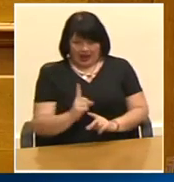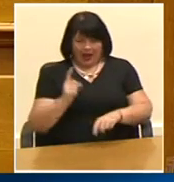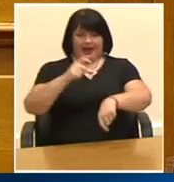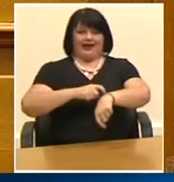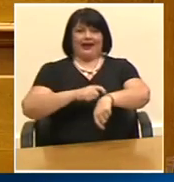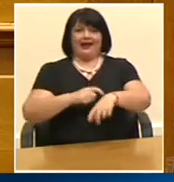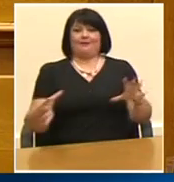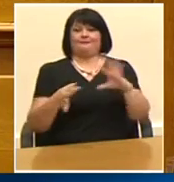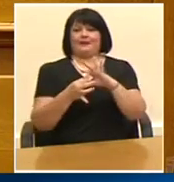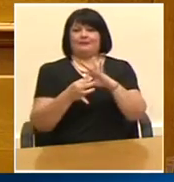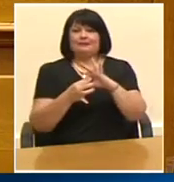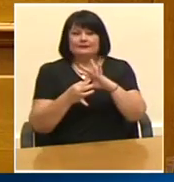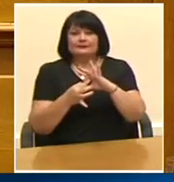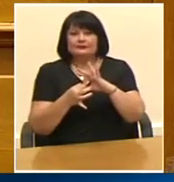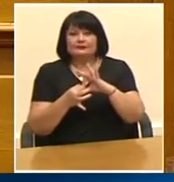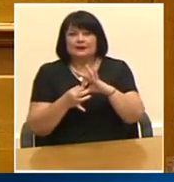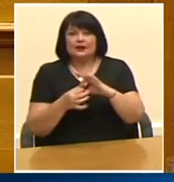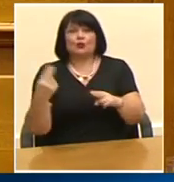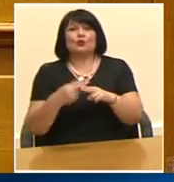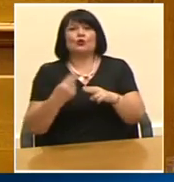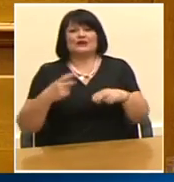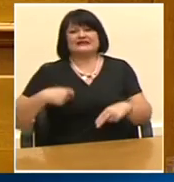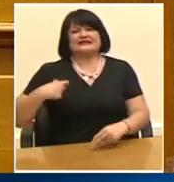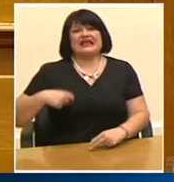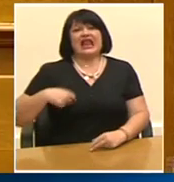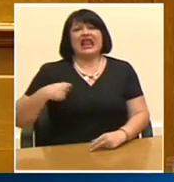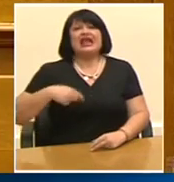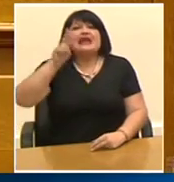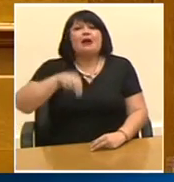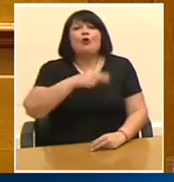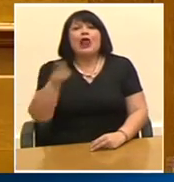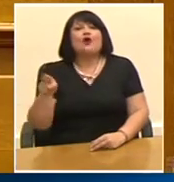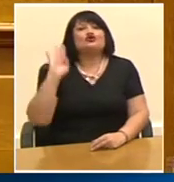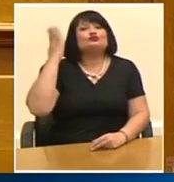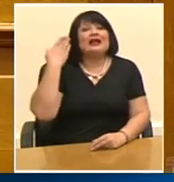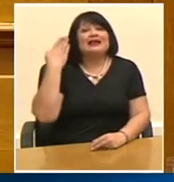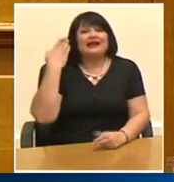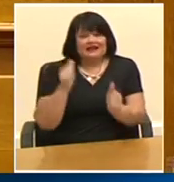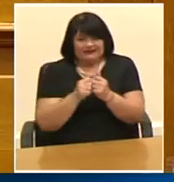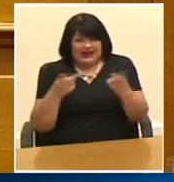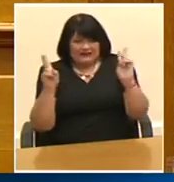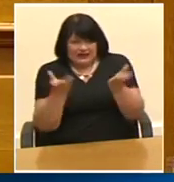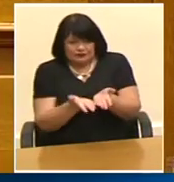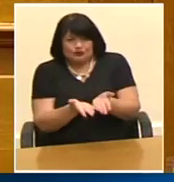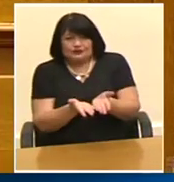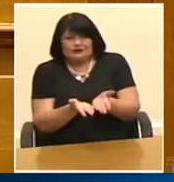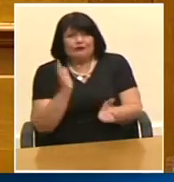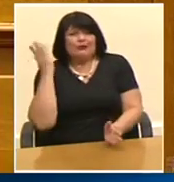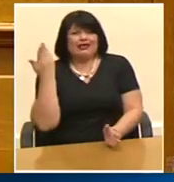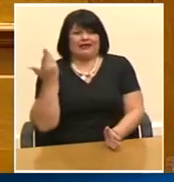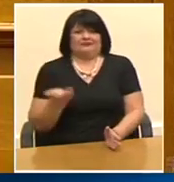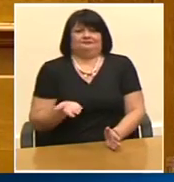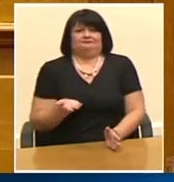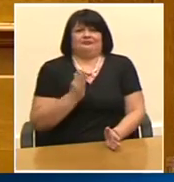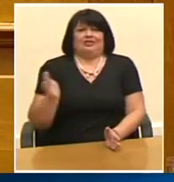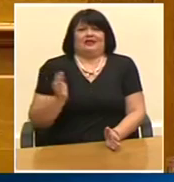κυβέρνησή σας όλα τα στελέχη, τα πρωτοκλασάτα του Λαϊκού Ορθόδοξης Ναγερμού Τι φιλελευθερισμός είναι αυτός Υπουργοί